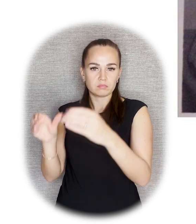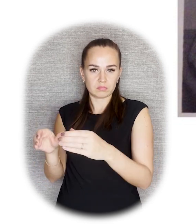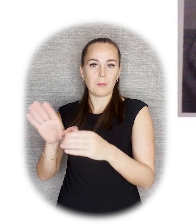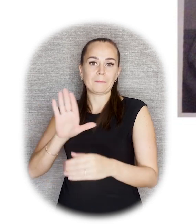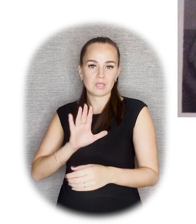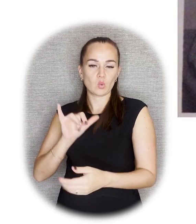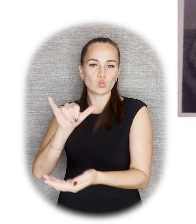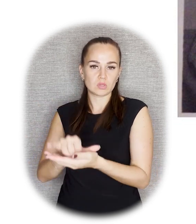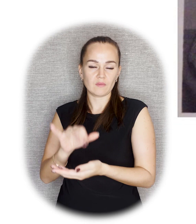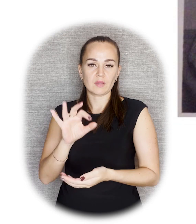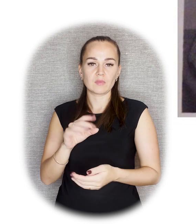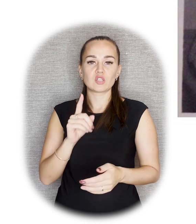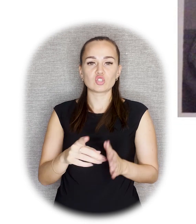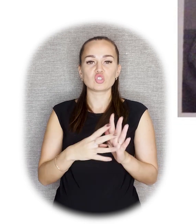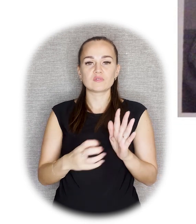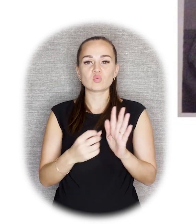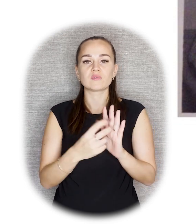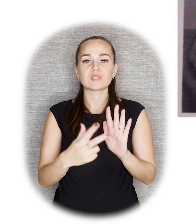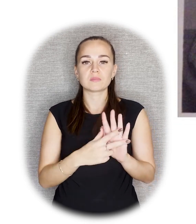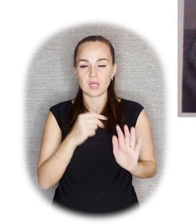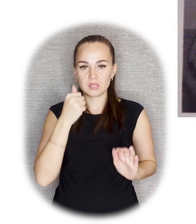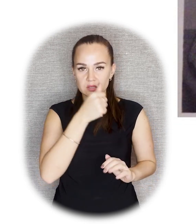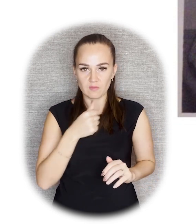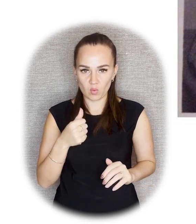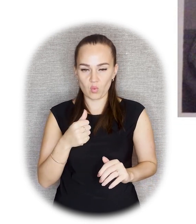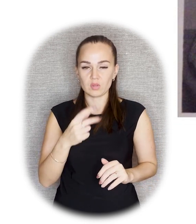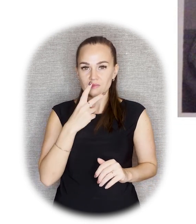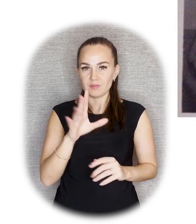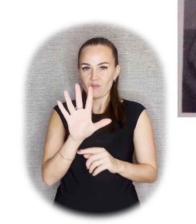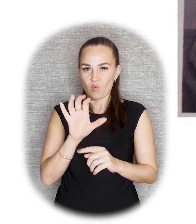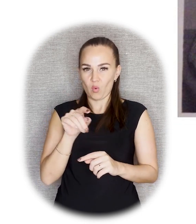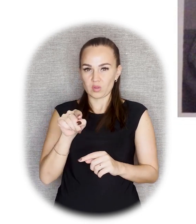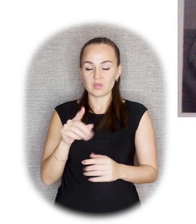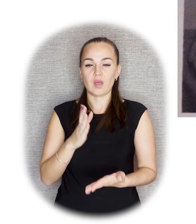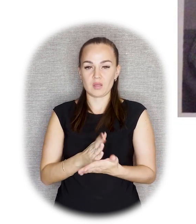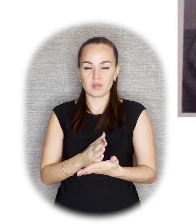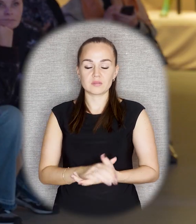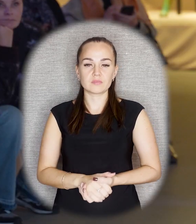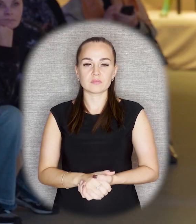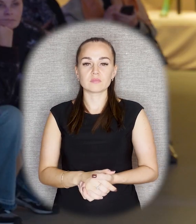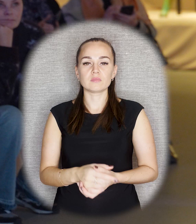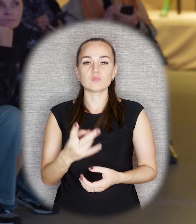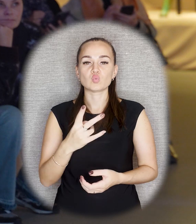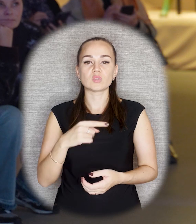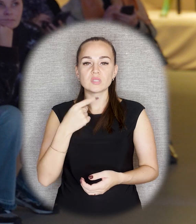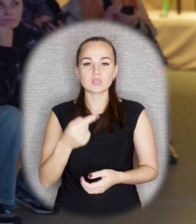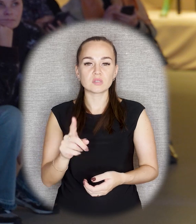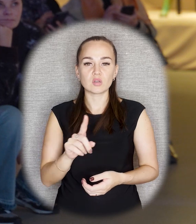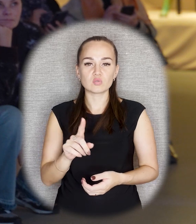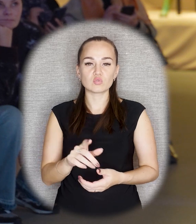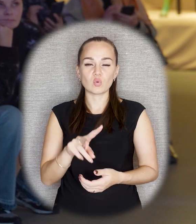В октябре 1918 года вот мы видим на фотографии как раз как все это выглядело. Нужно сказать, что